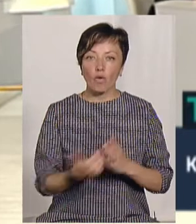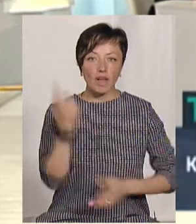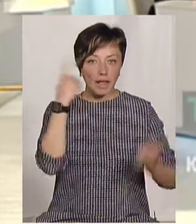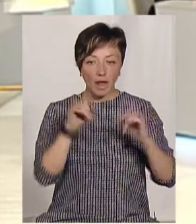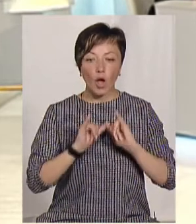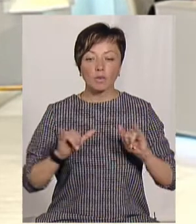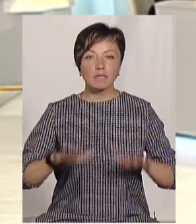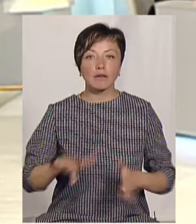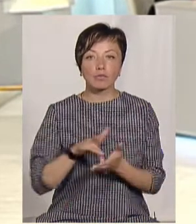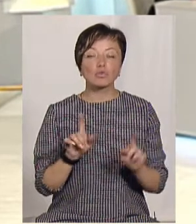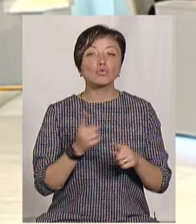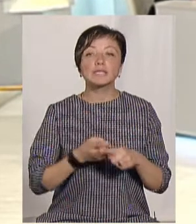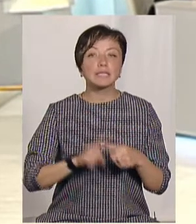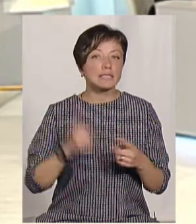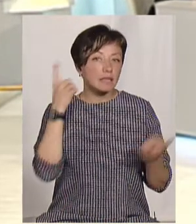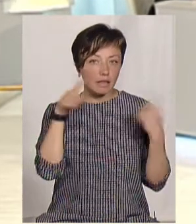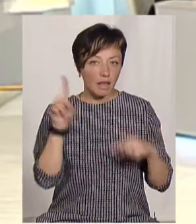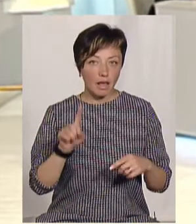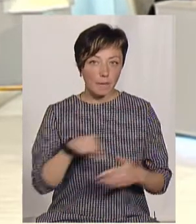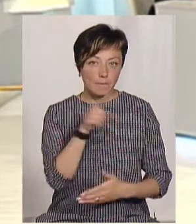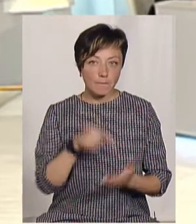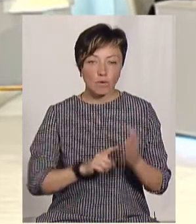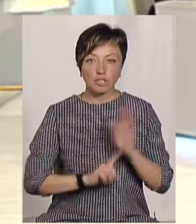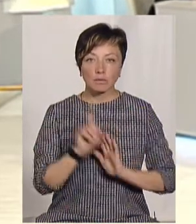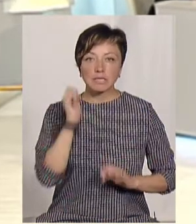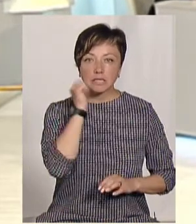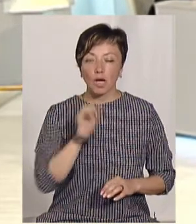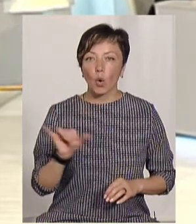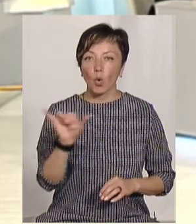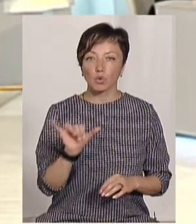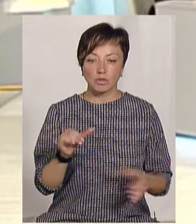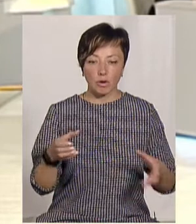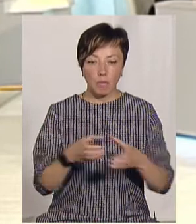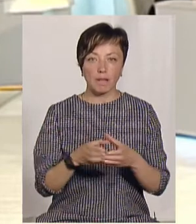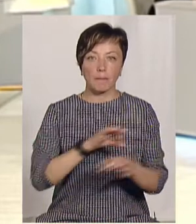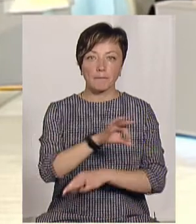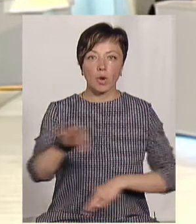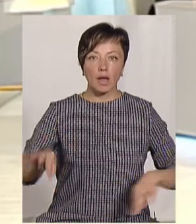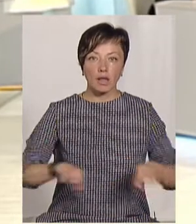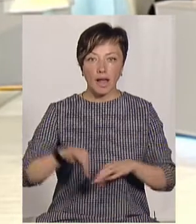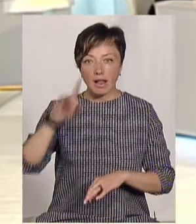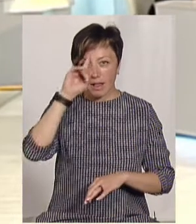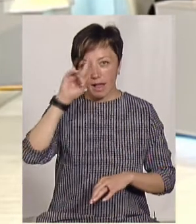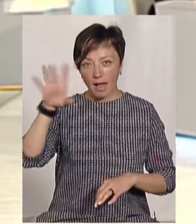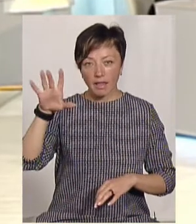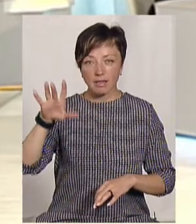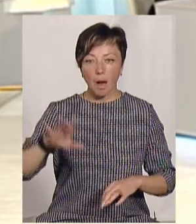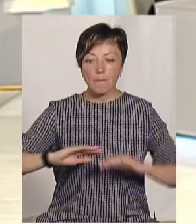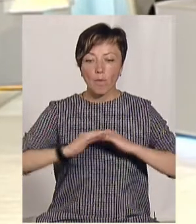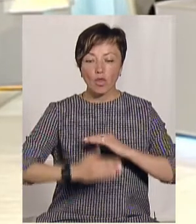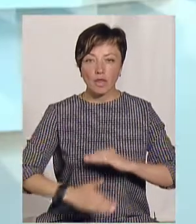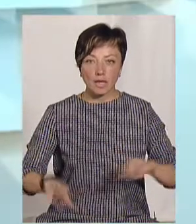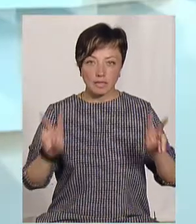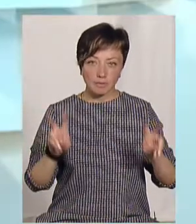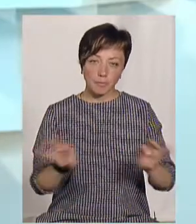туризму. Що це за ідеї? Почнімо зі Староушицької громади і проєкту «Легенда понися». Я скажу